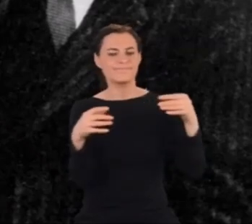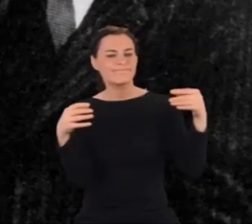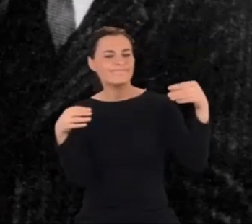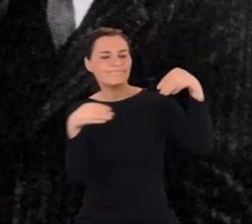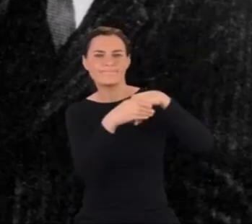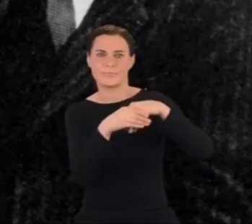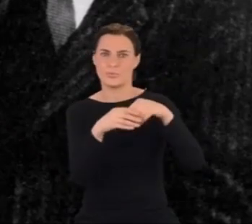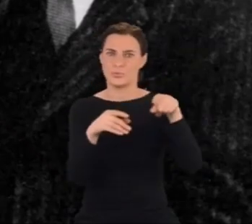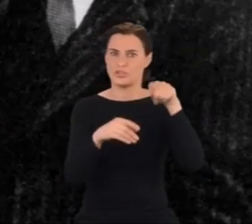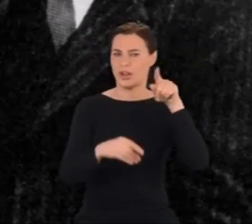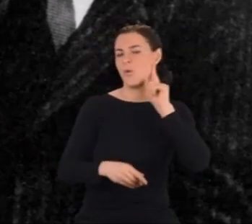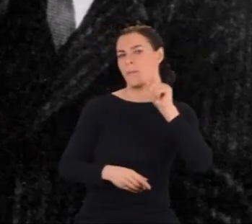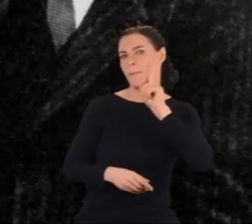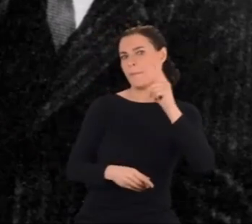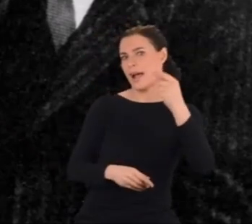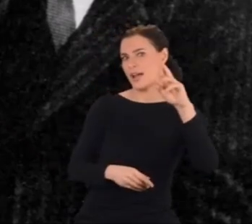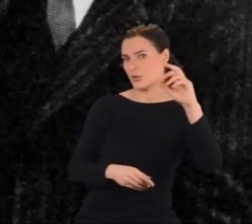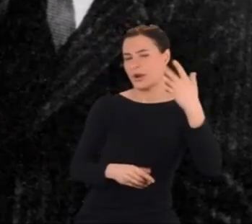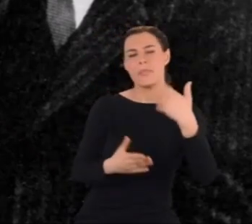zespołu.